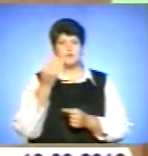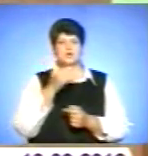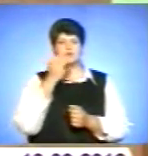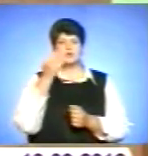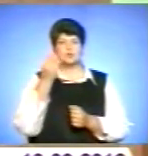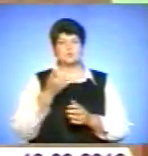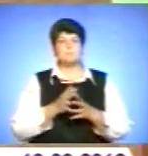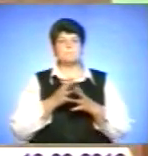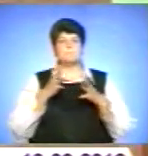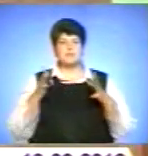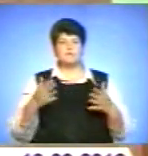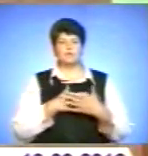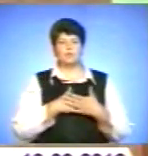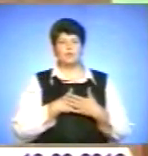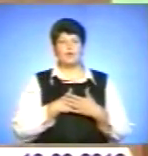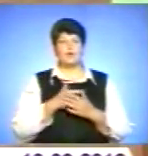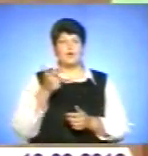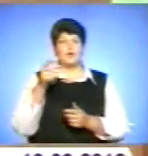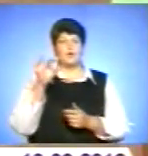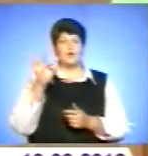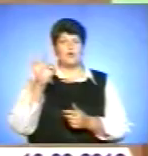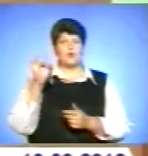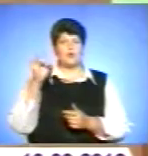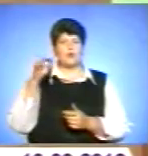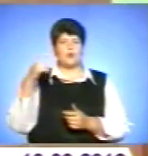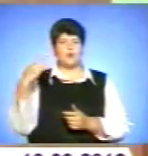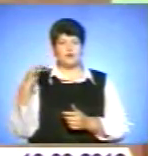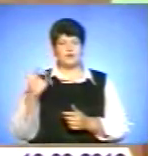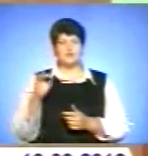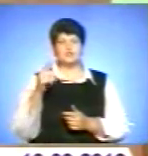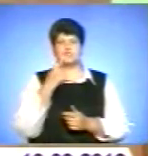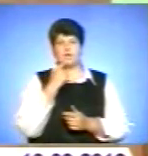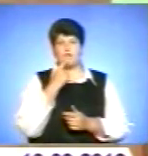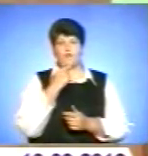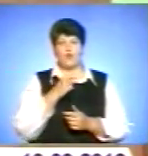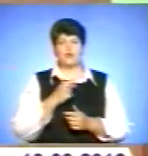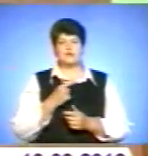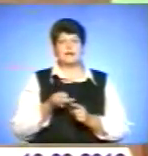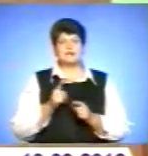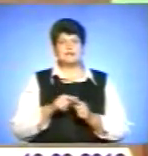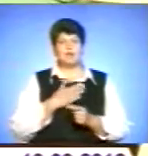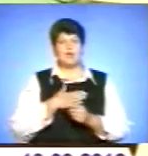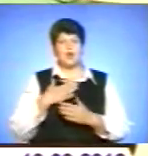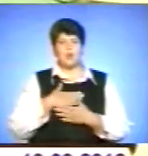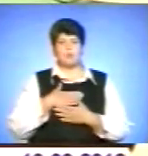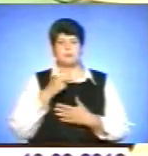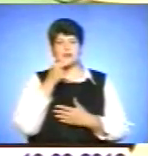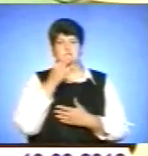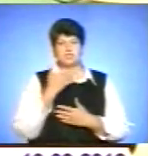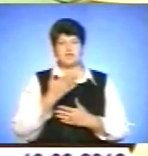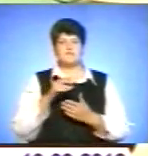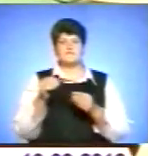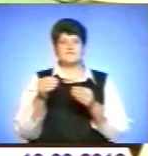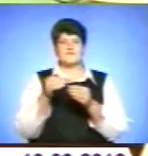найбільше я люблю – гороховий, червоний. Це моя любима їжа – вареники,